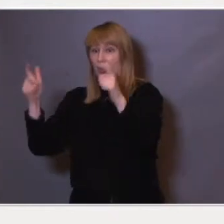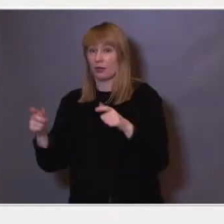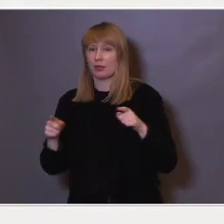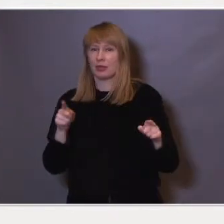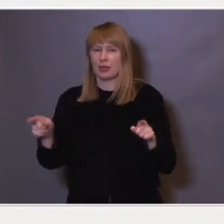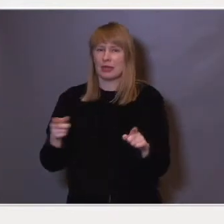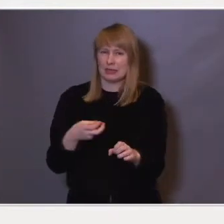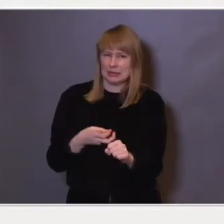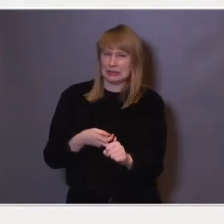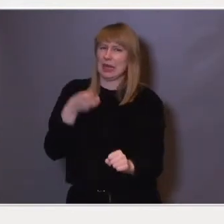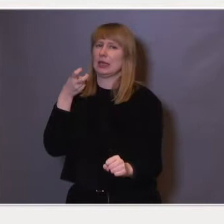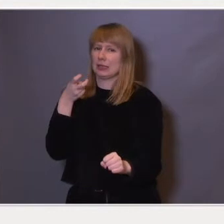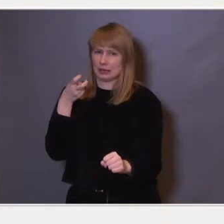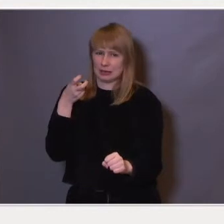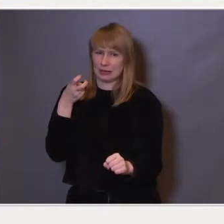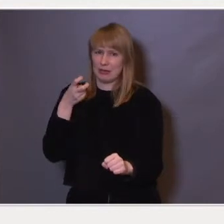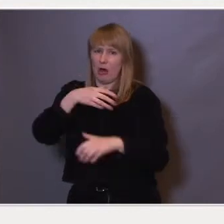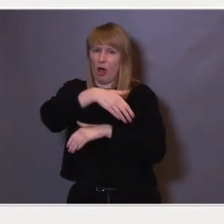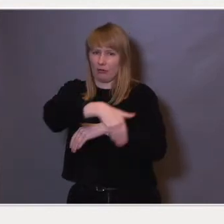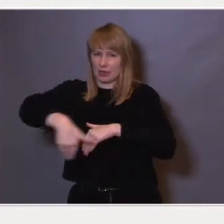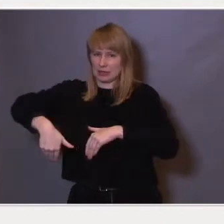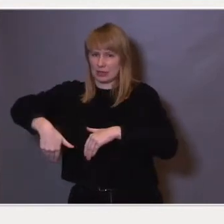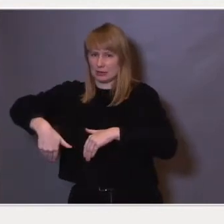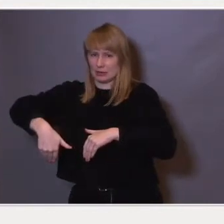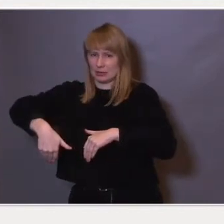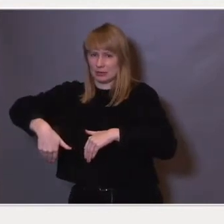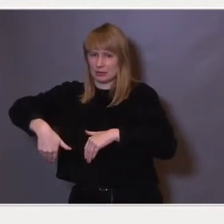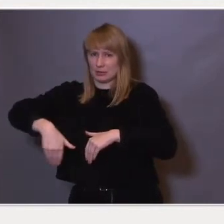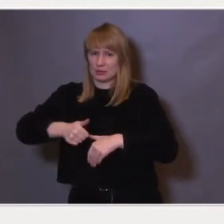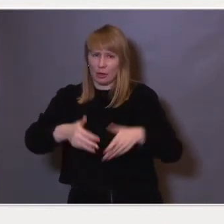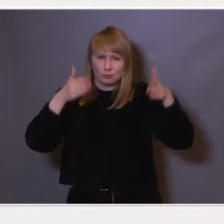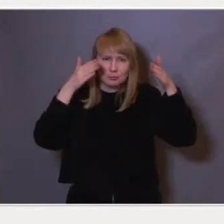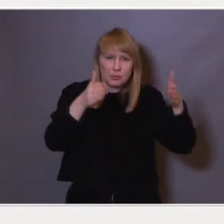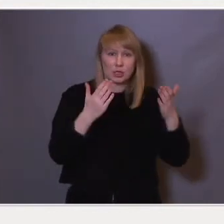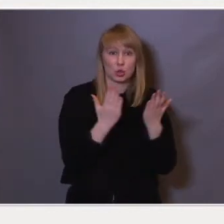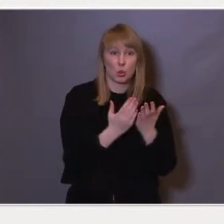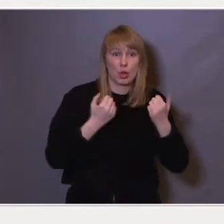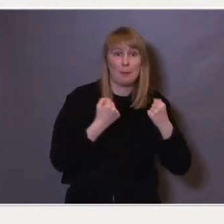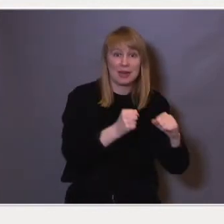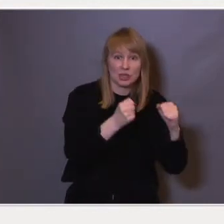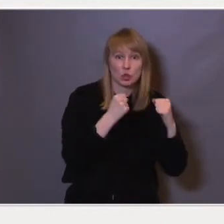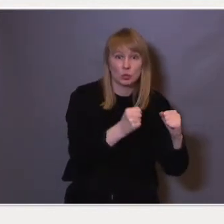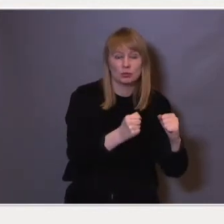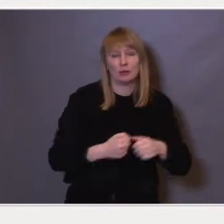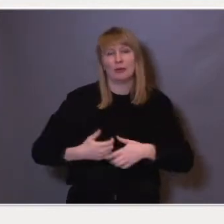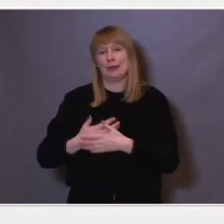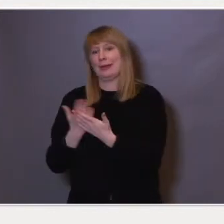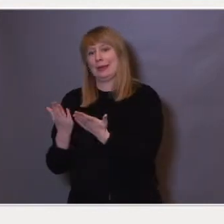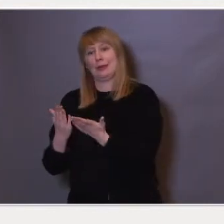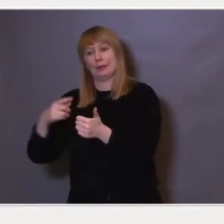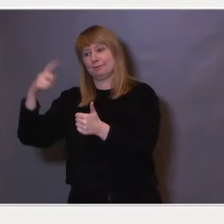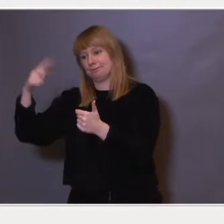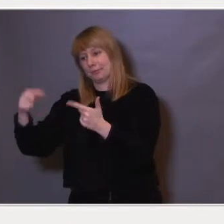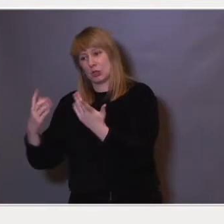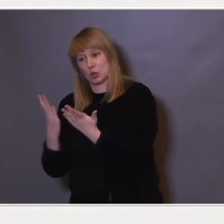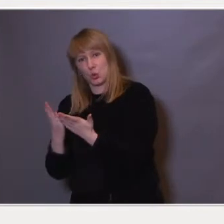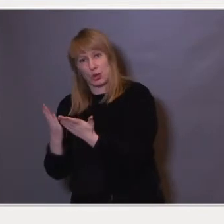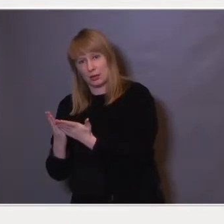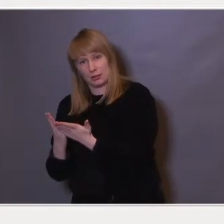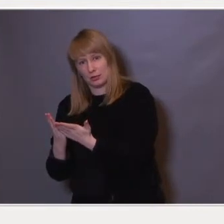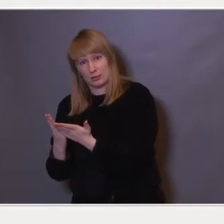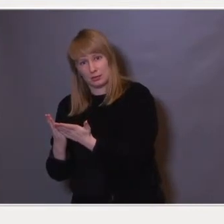strengt avgrenset. Det handler om skoleprestasjoner. Det handler ikke om alt i skolen.